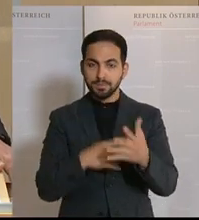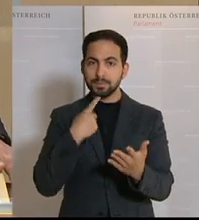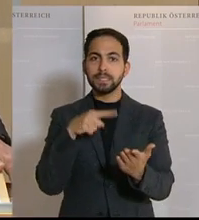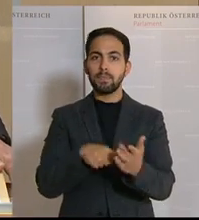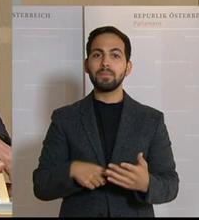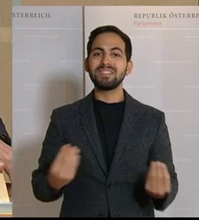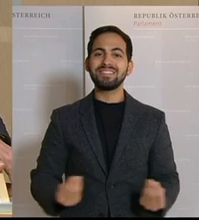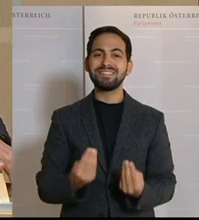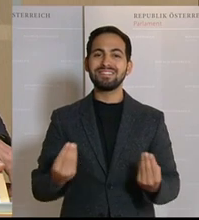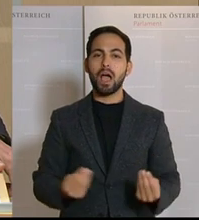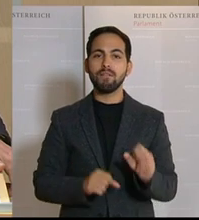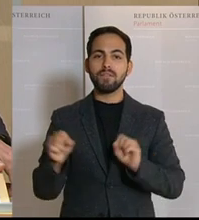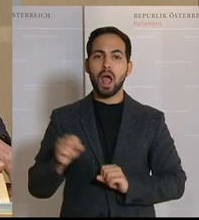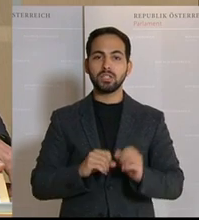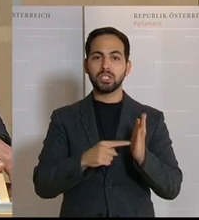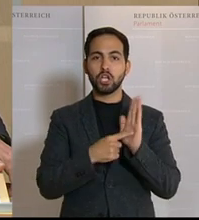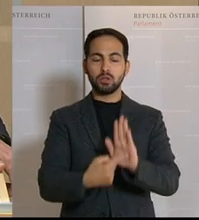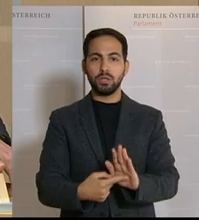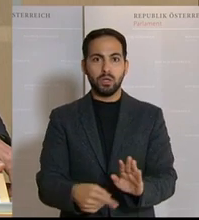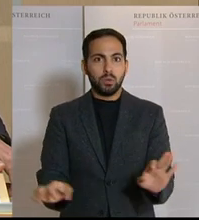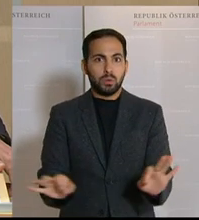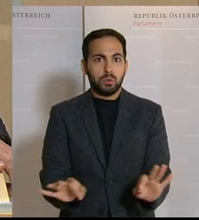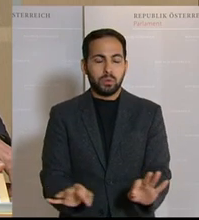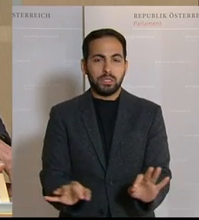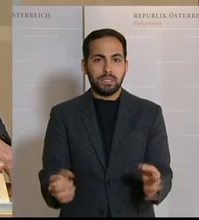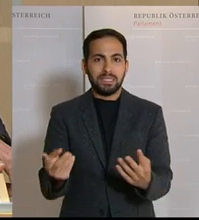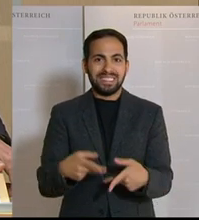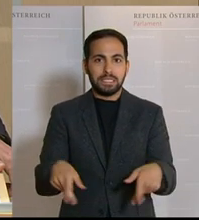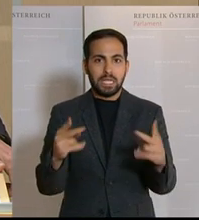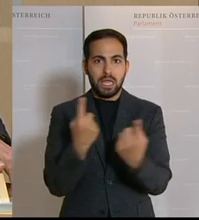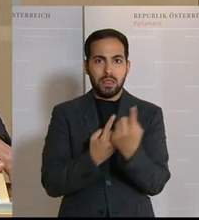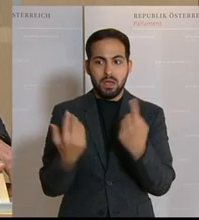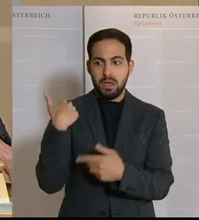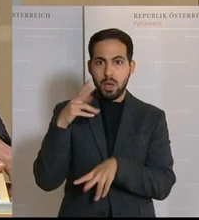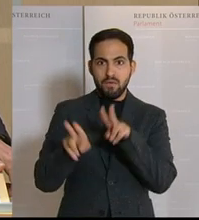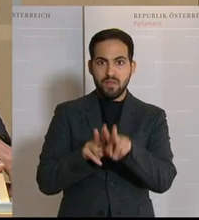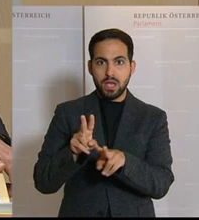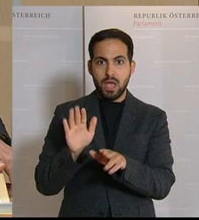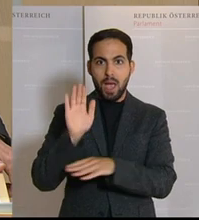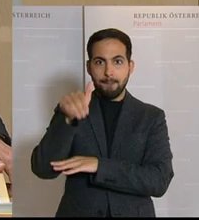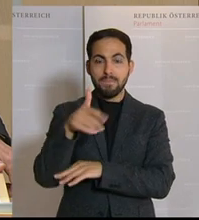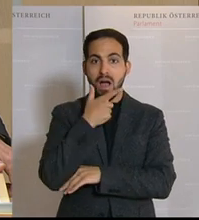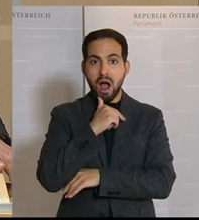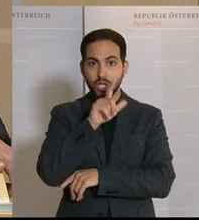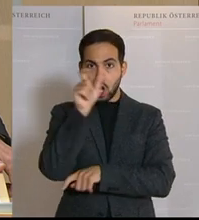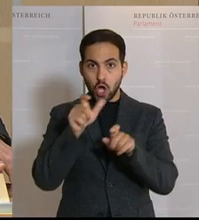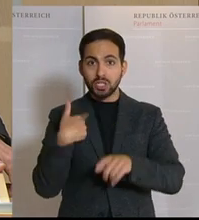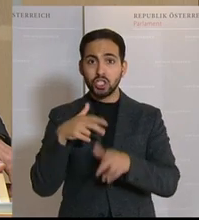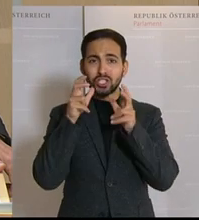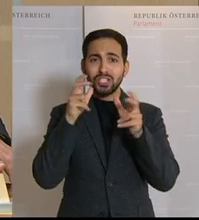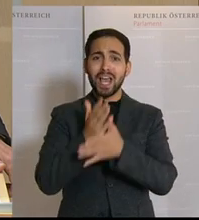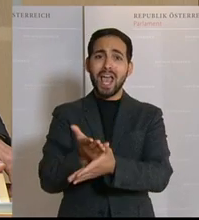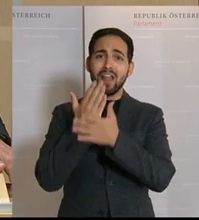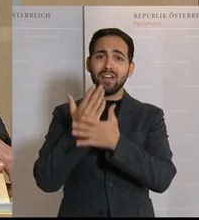lautet hier Sachverhaltsdarstellung. Dramatische Szenen spielten sich kürzlich im Pflegeheim ab. Alte Leute schrien um Hilfe